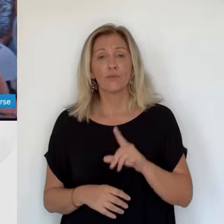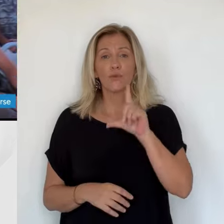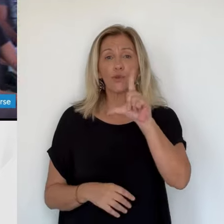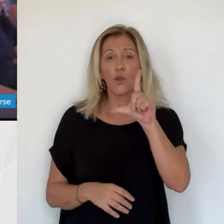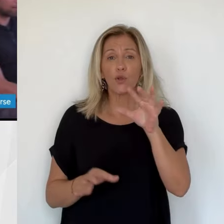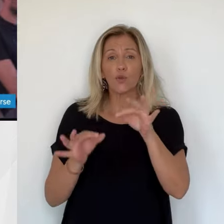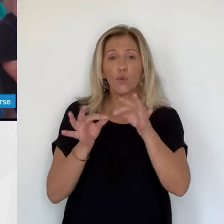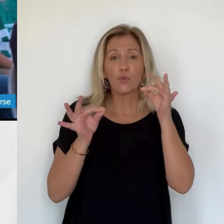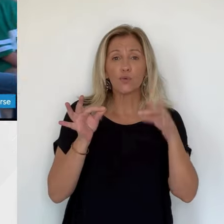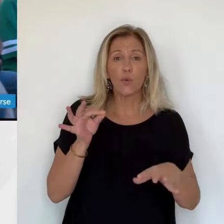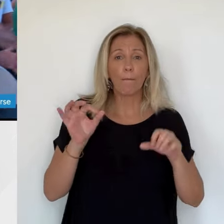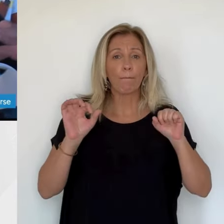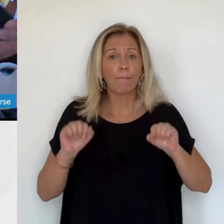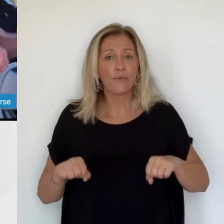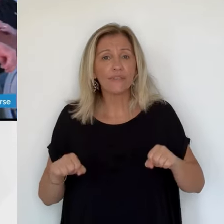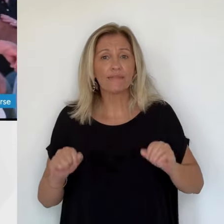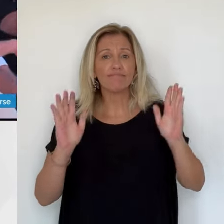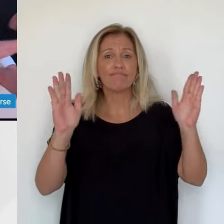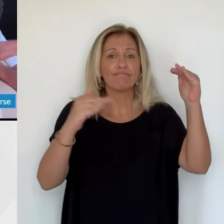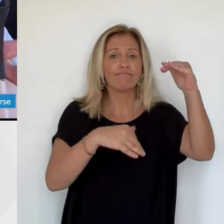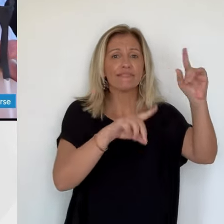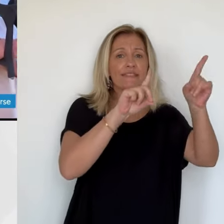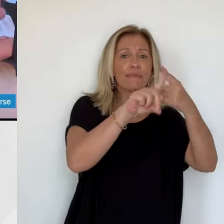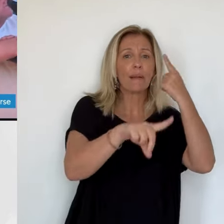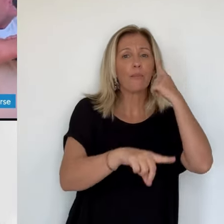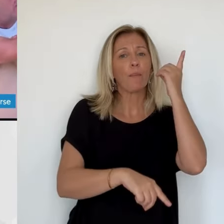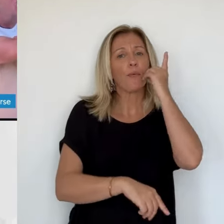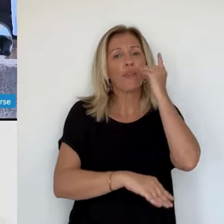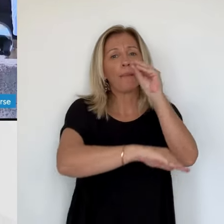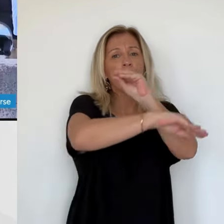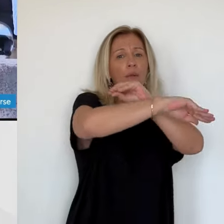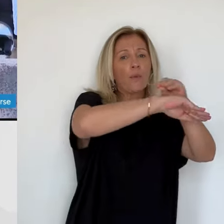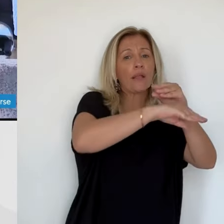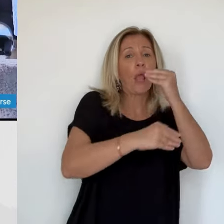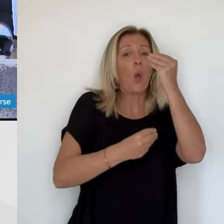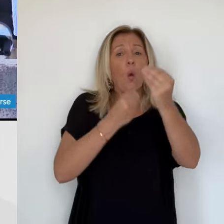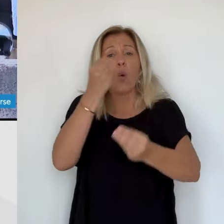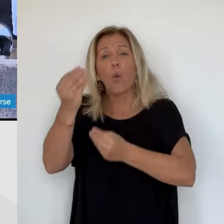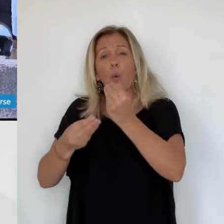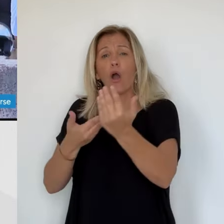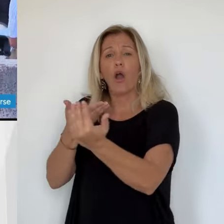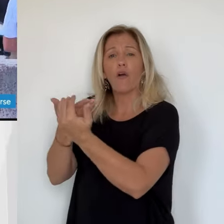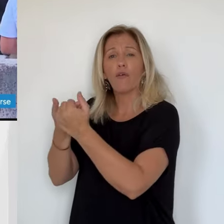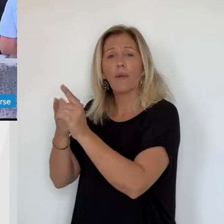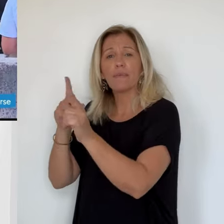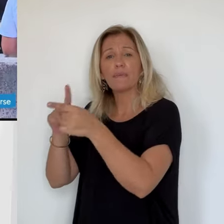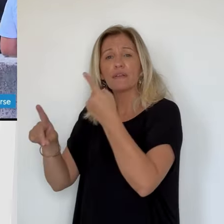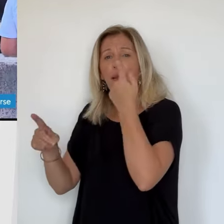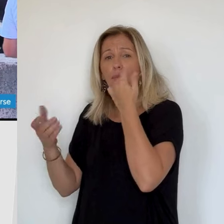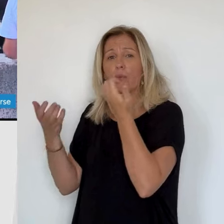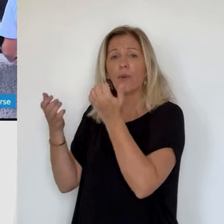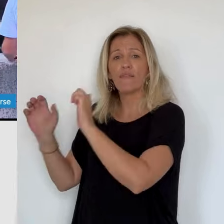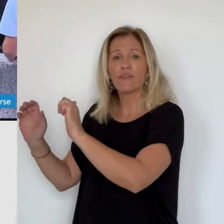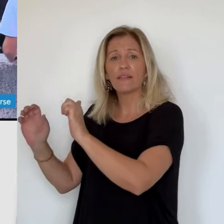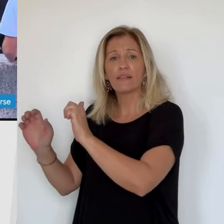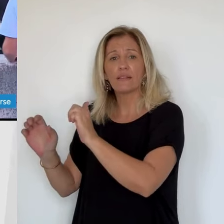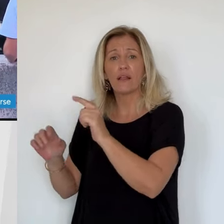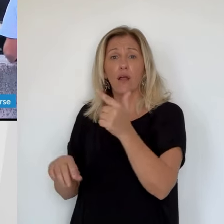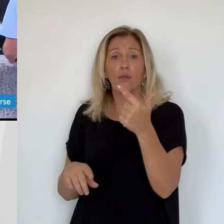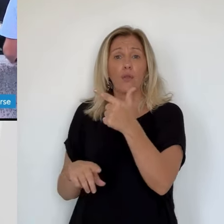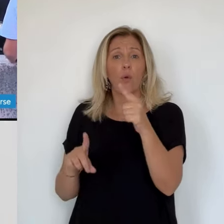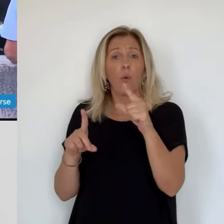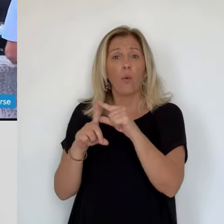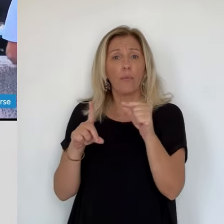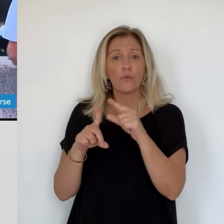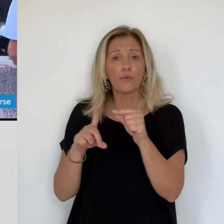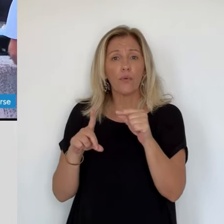système n'est pas encore choisi. Ça peut être à la fois des casiers spécifiques, puisque les casiers qui sont les nôtres ne